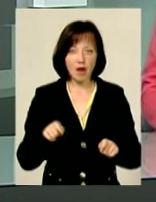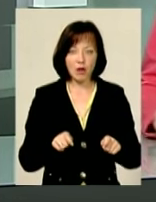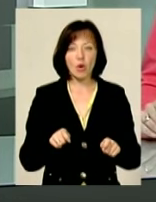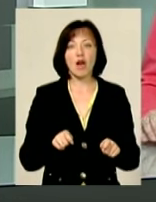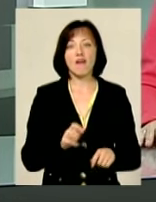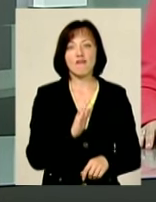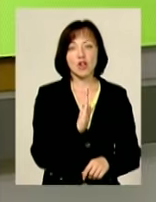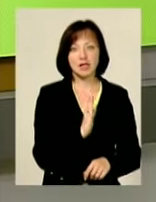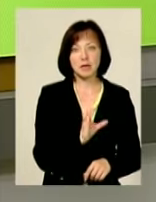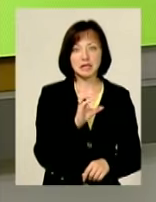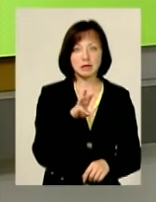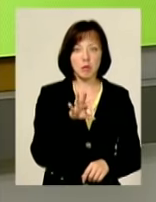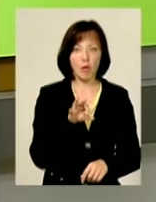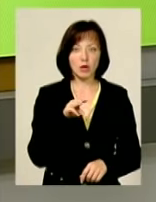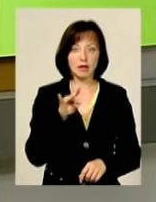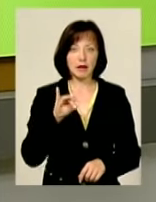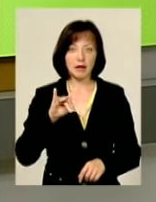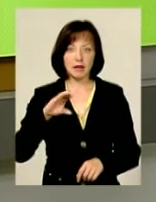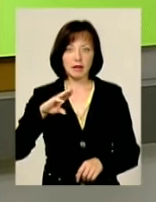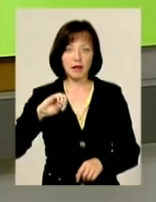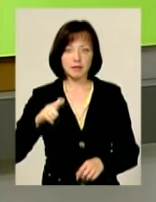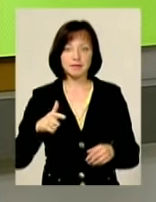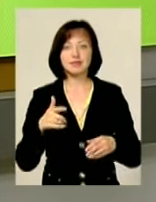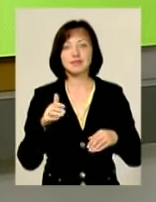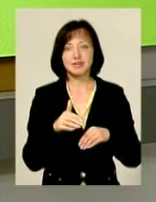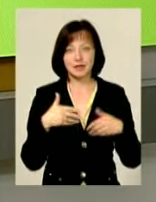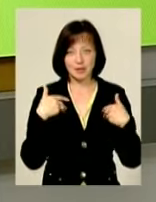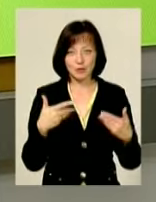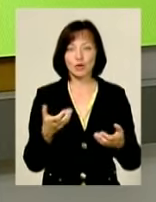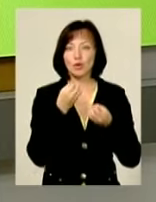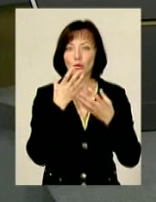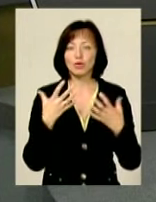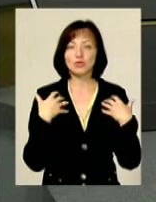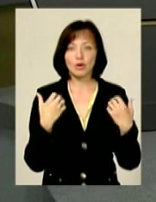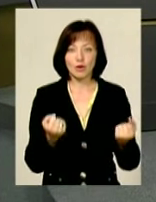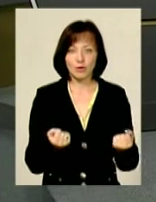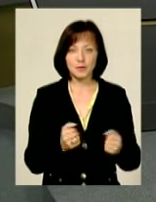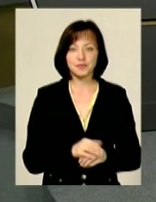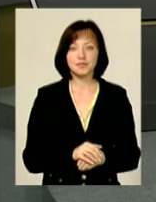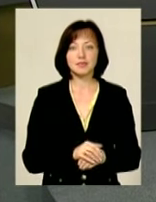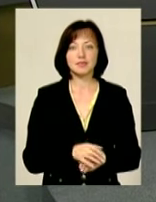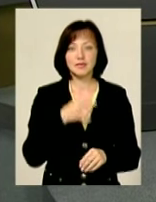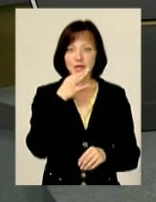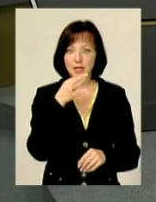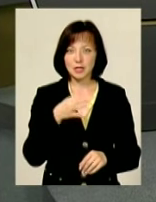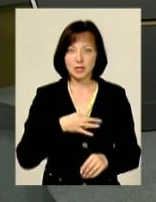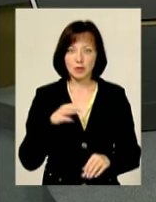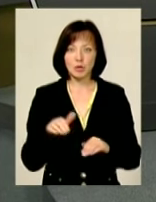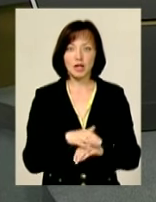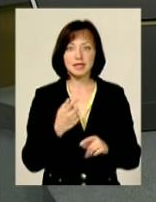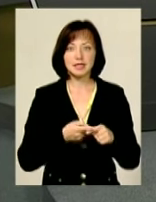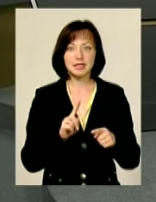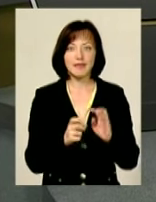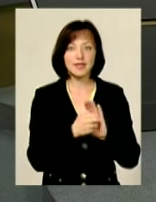Луня» Володимиром Смотрителем Здравствуйте! Доброго, здорова! Рада вас вітати в нашій студії Навжаєм! Скажіть, будь ласка, це вже 18-й